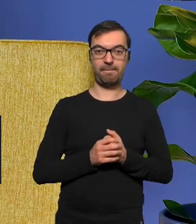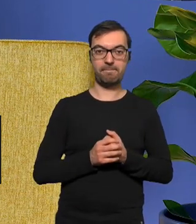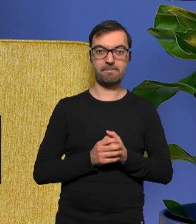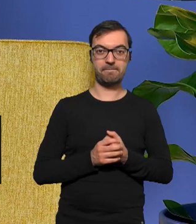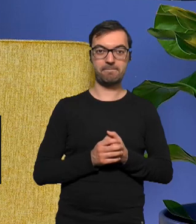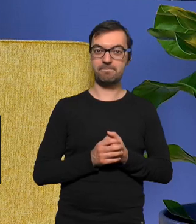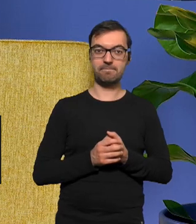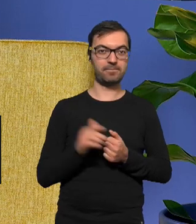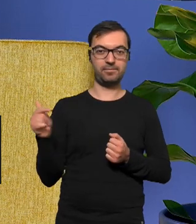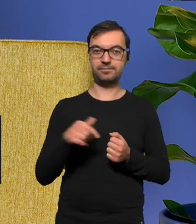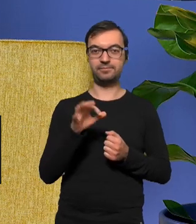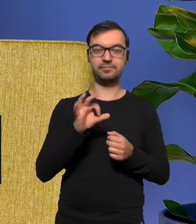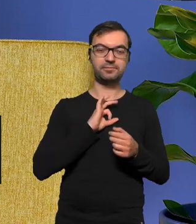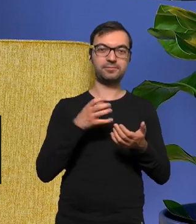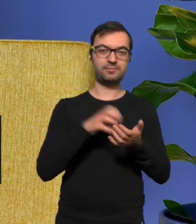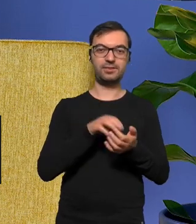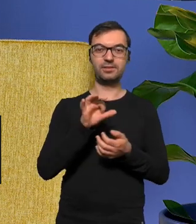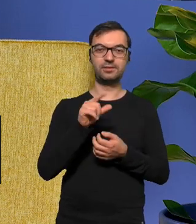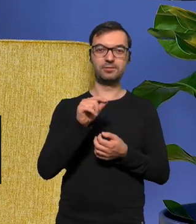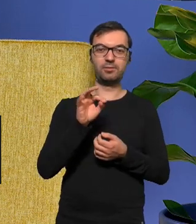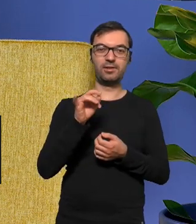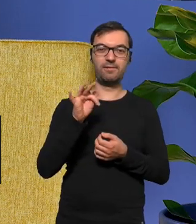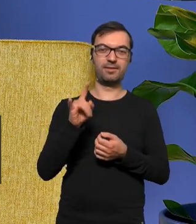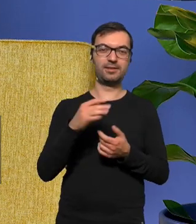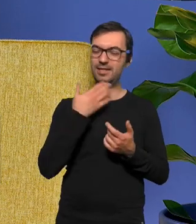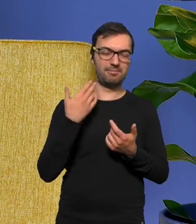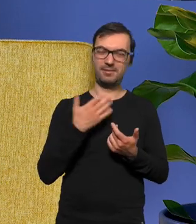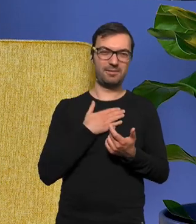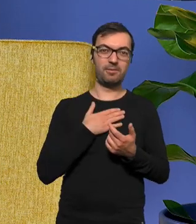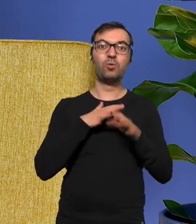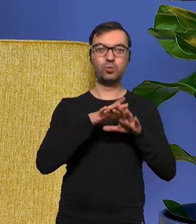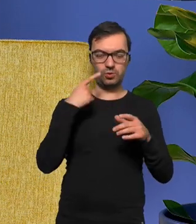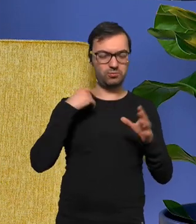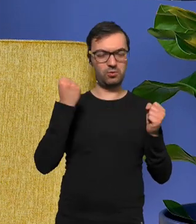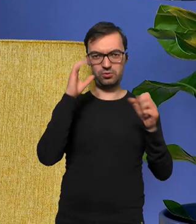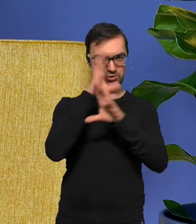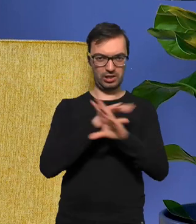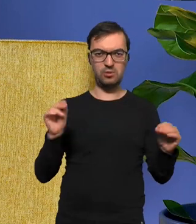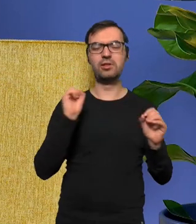musiałbym odpalić Spotify'a nie mam takich osób szanuję bardzo dużo osób